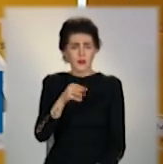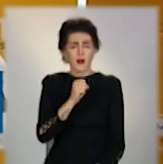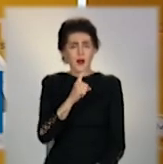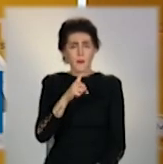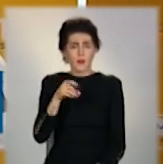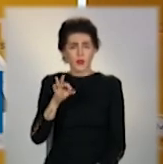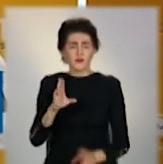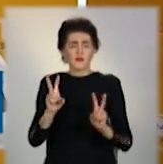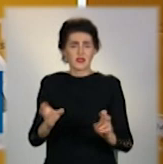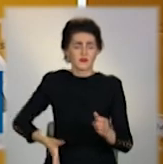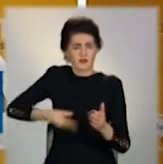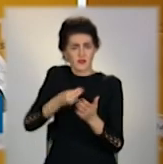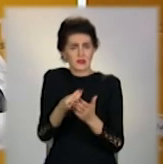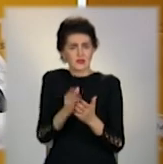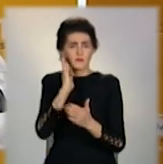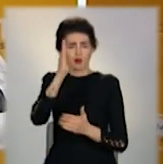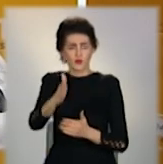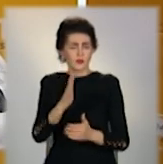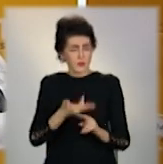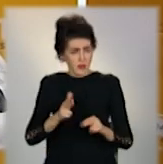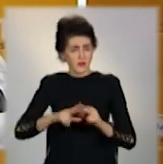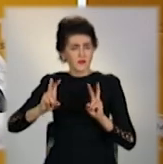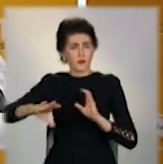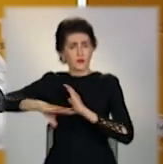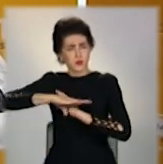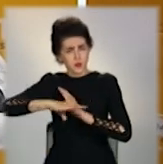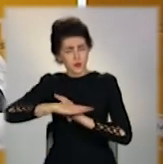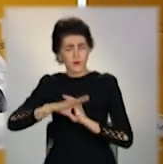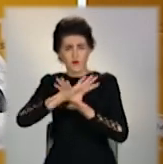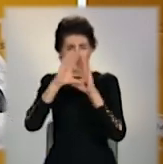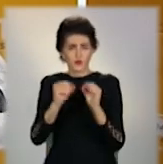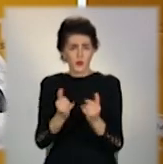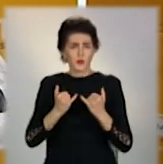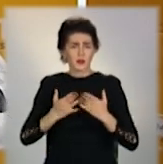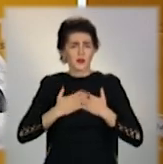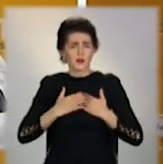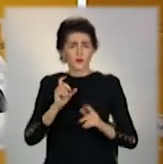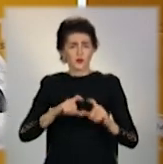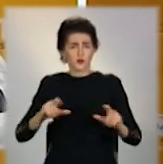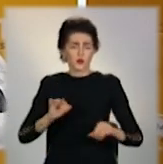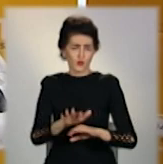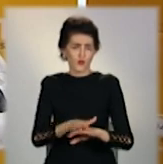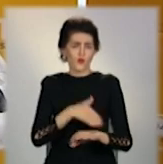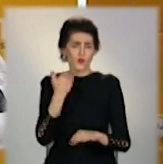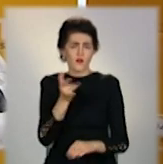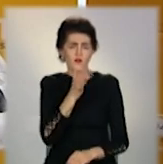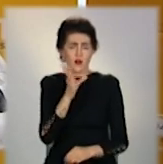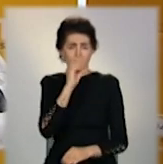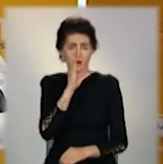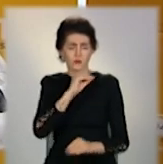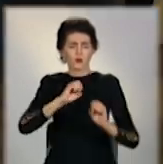інвестиція в майбутнє. Це помощі і зараз служить нашим пацієнтам. І на довгі-надові роки обезпечить